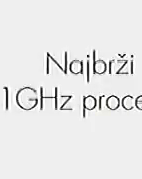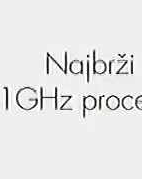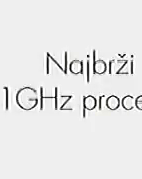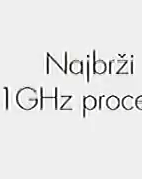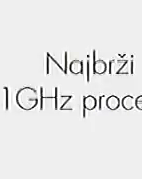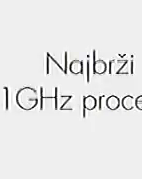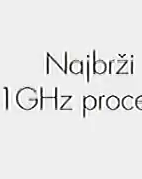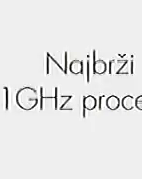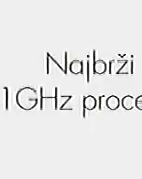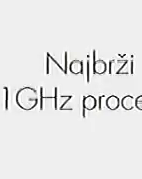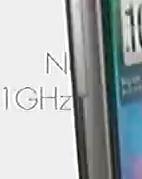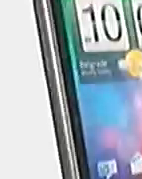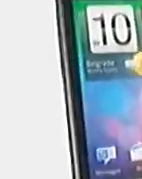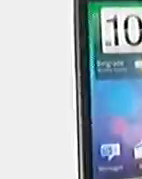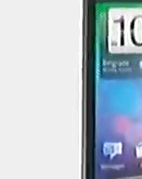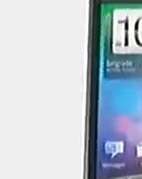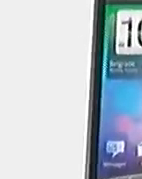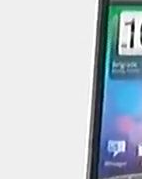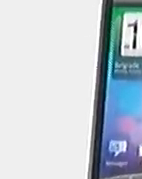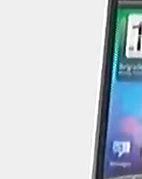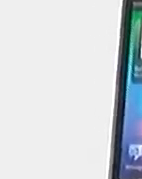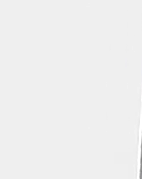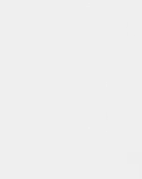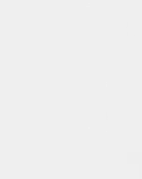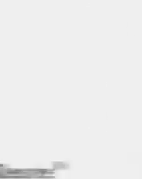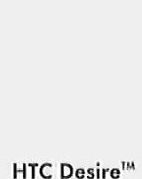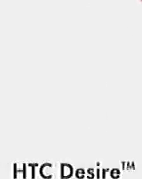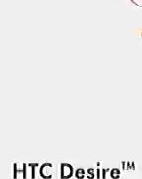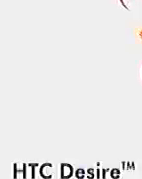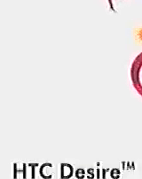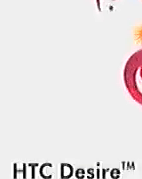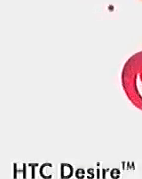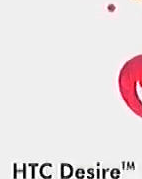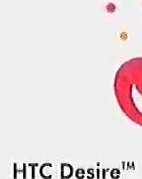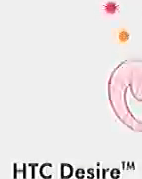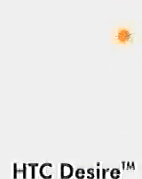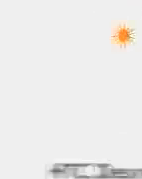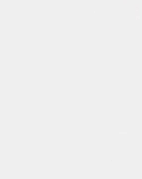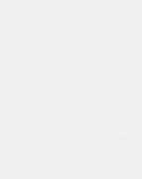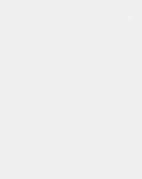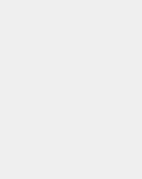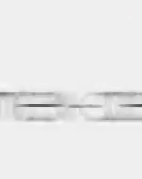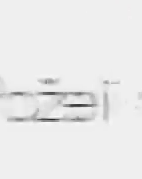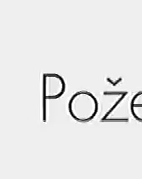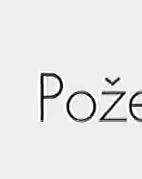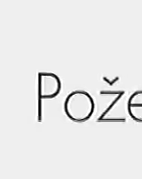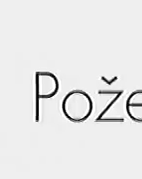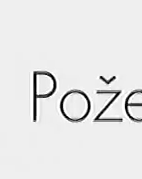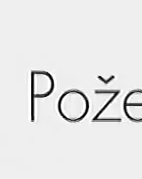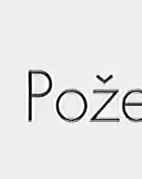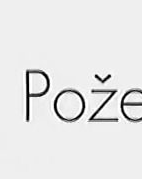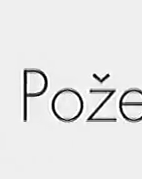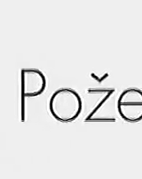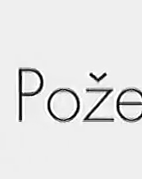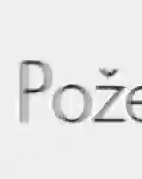I najnoviji Android operativni sistem učinit će da strasno zavoliš svoj HTC Desire. Poželi remegdelo,